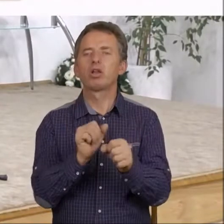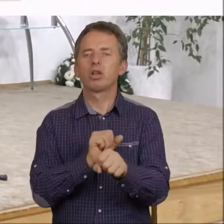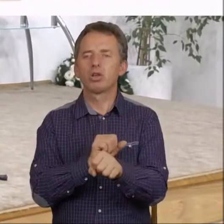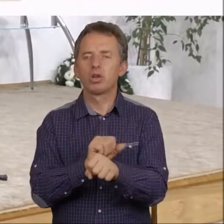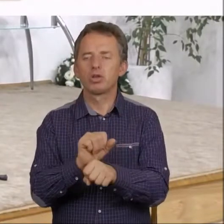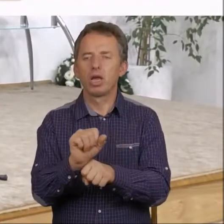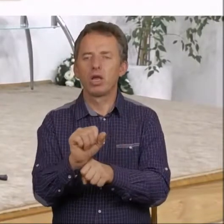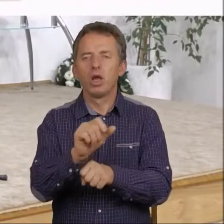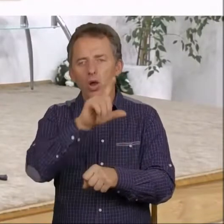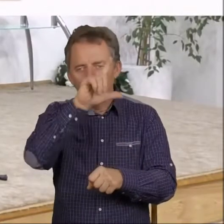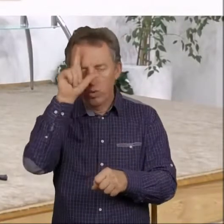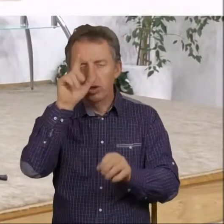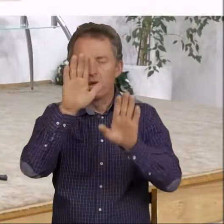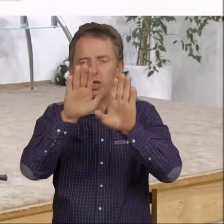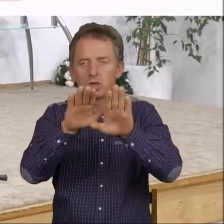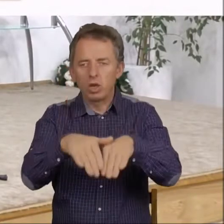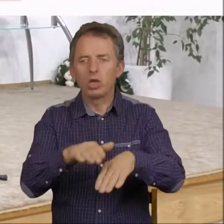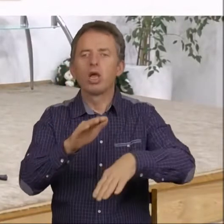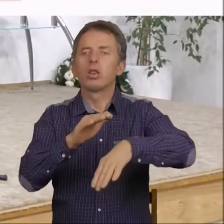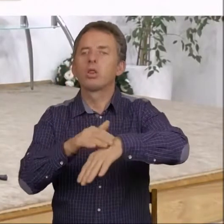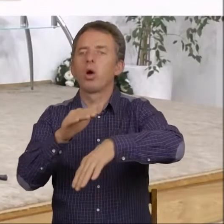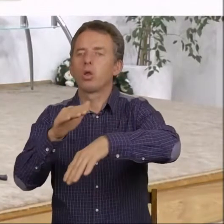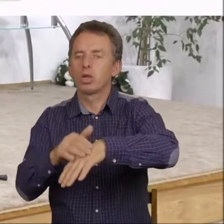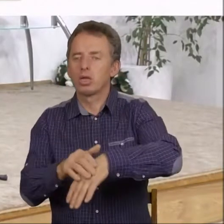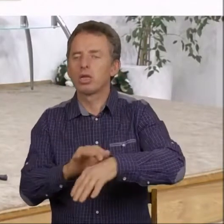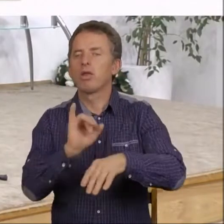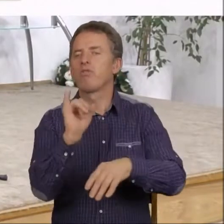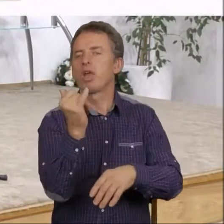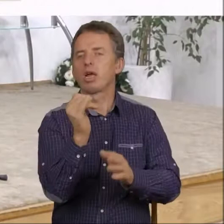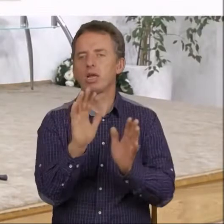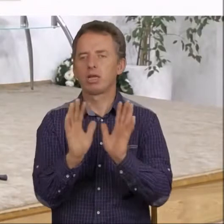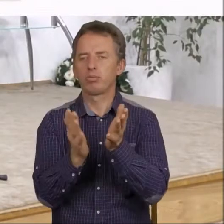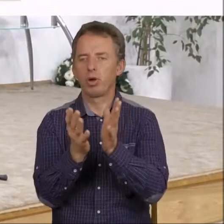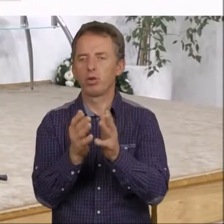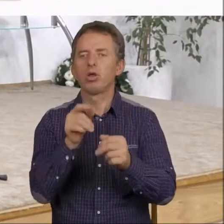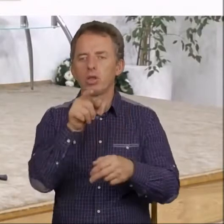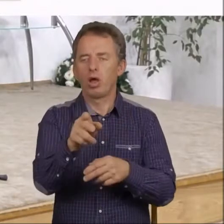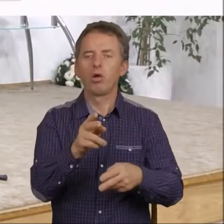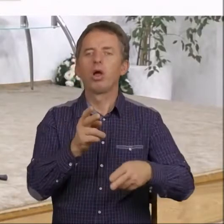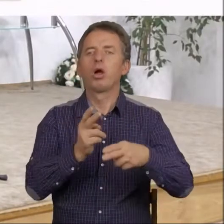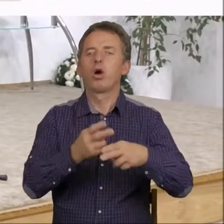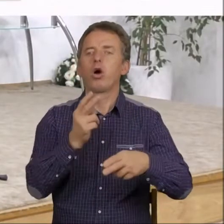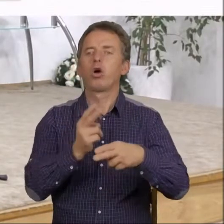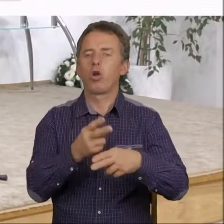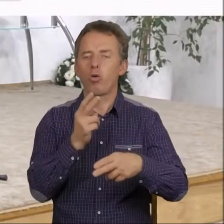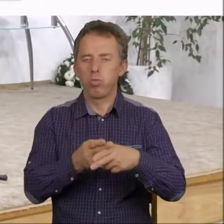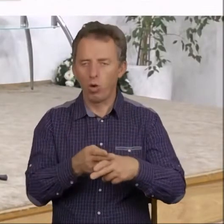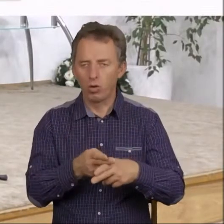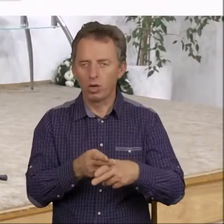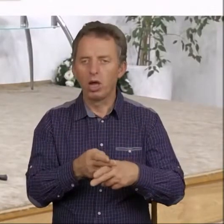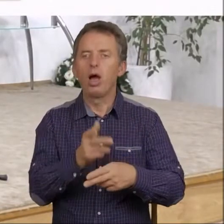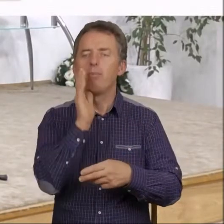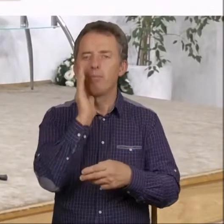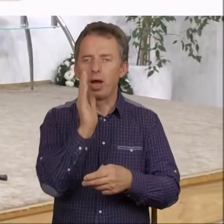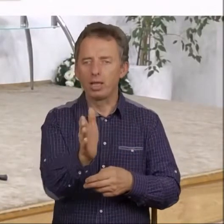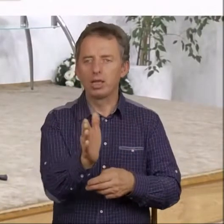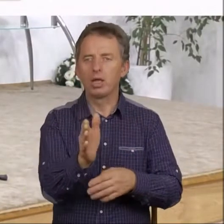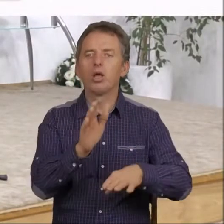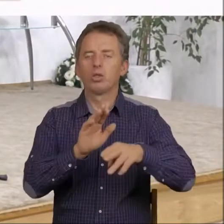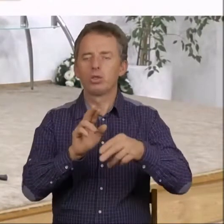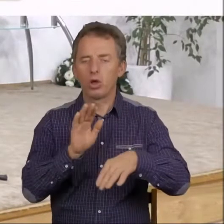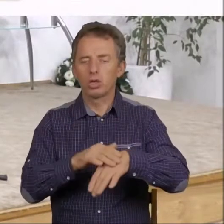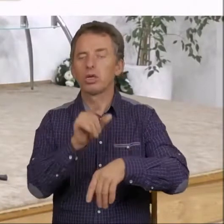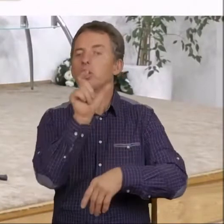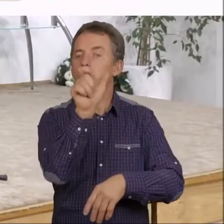ludzie zostaną dotknięci w jakiś sposób, tego rodzaju schorzeniem, i że będą dotknięci ci,